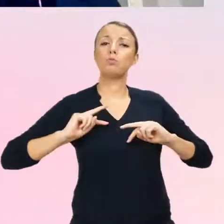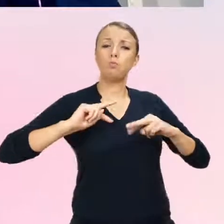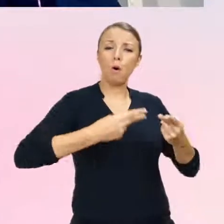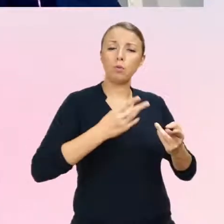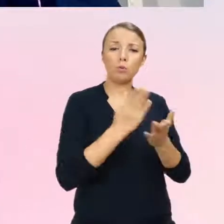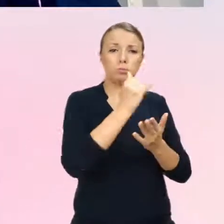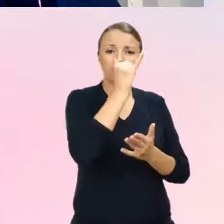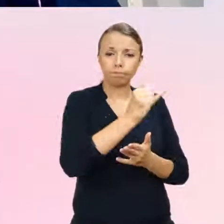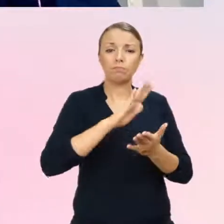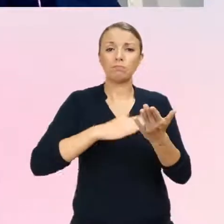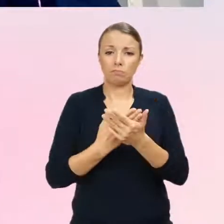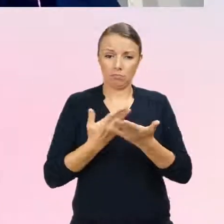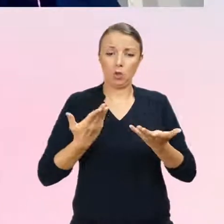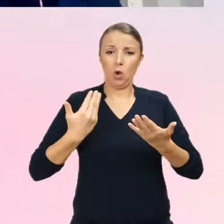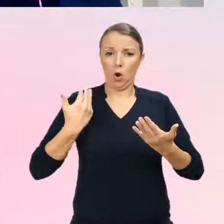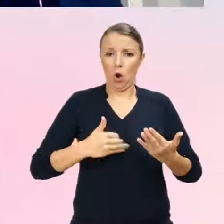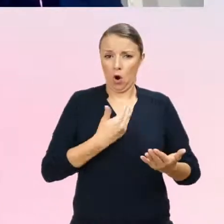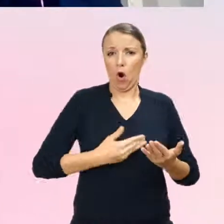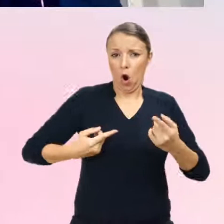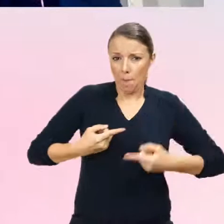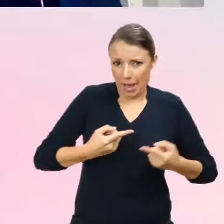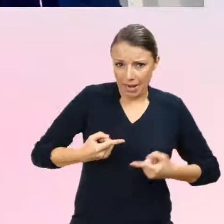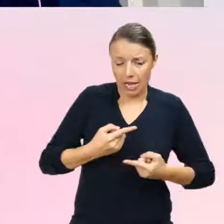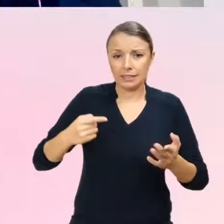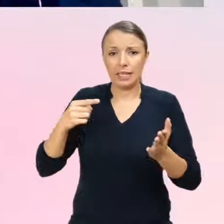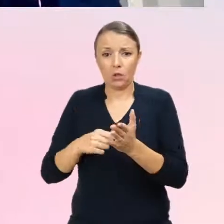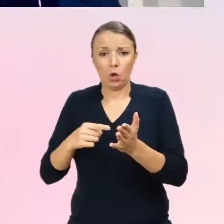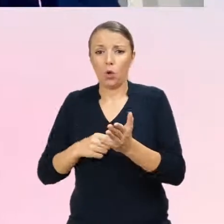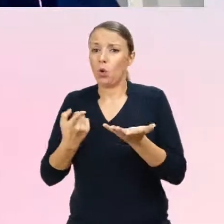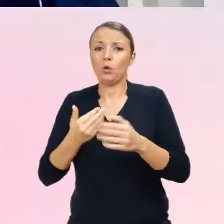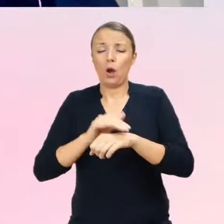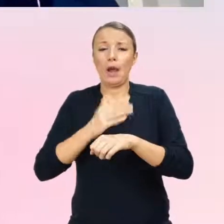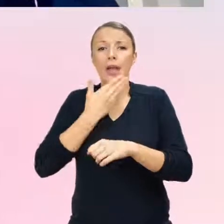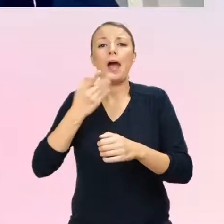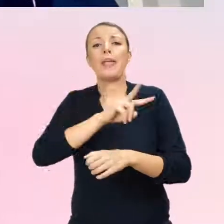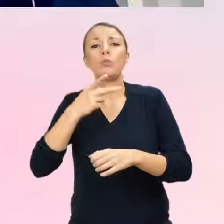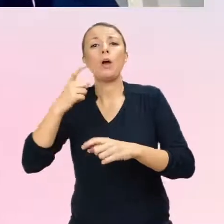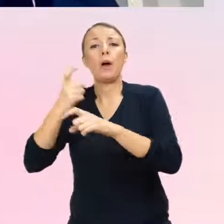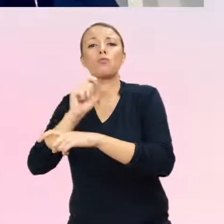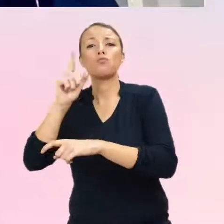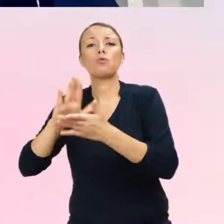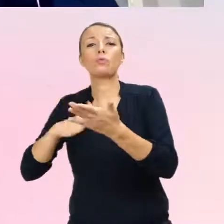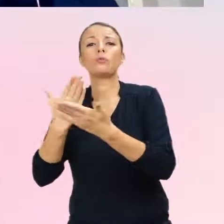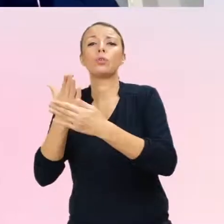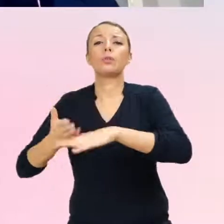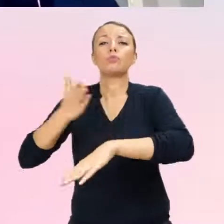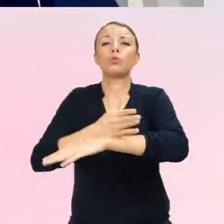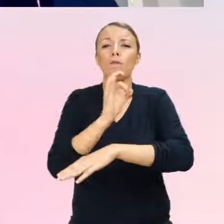krajach są dopuszczalne takie interwencje przed osiągnięciem pełnoletności w podniesieniu do